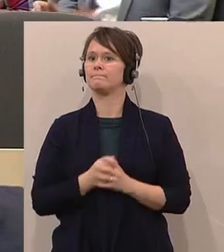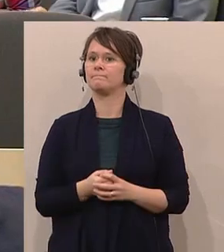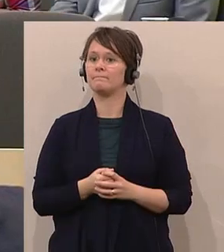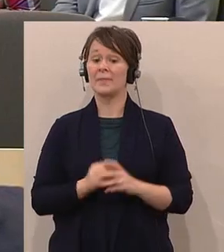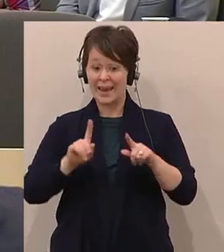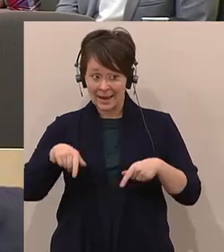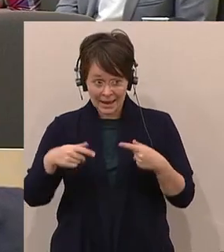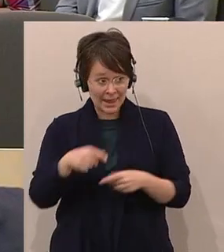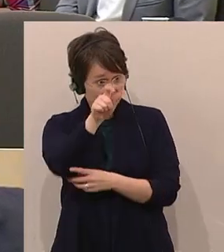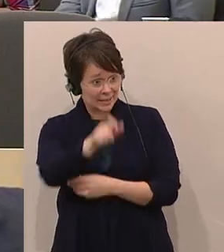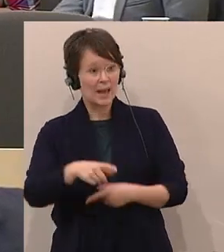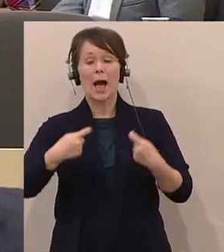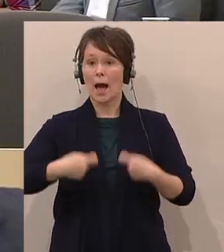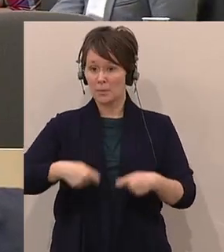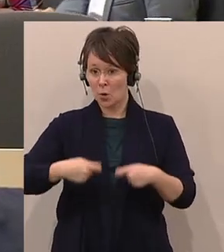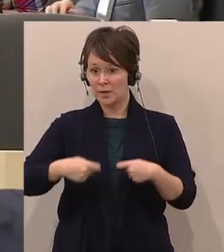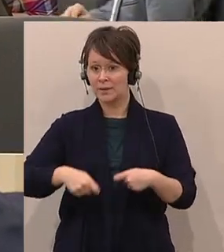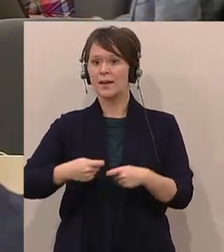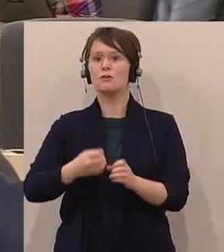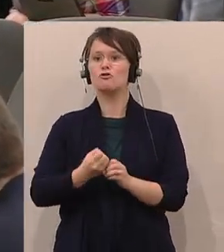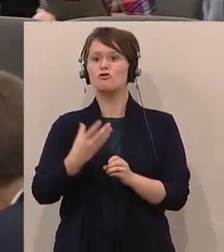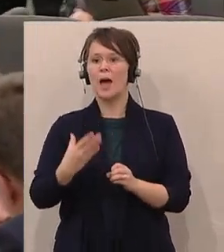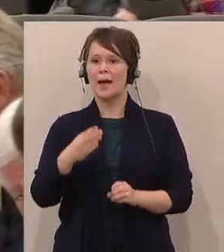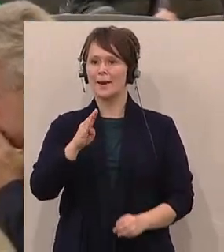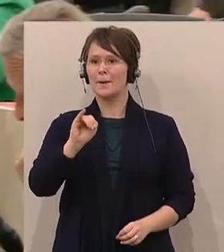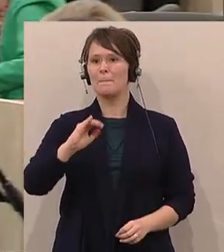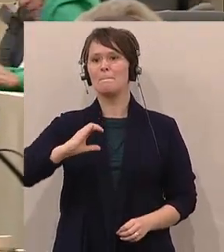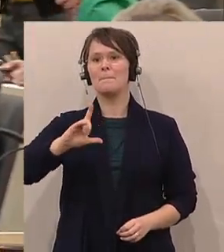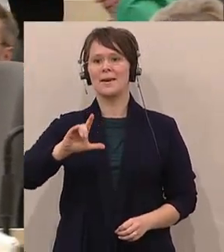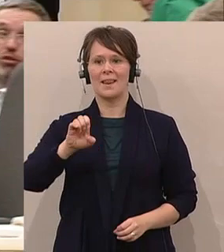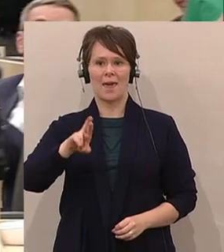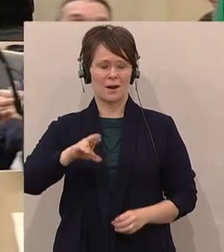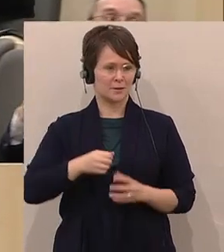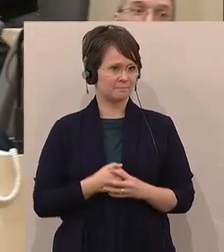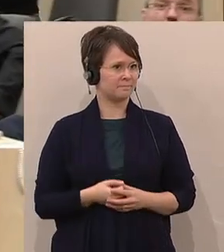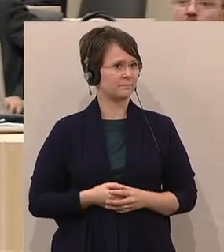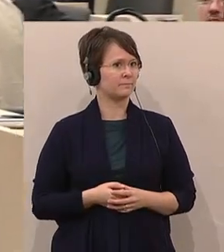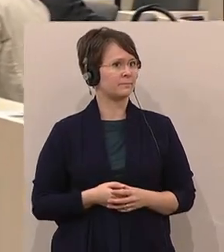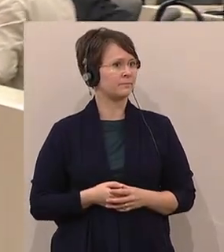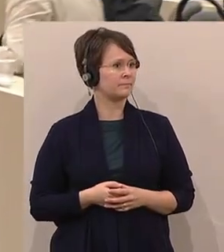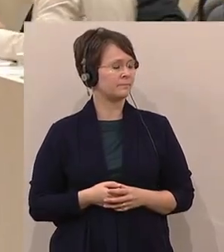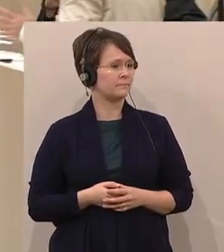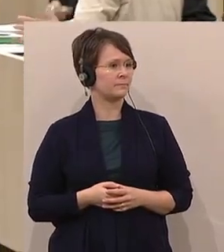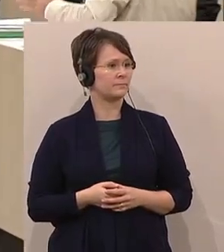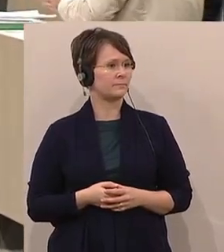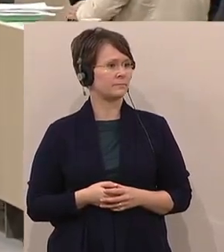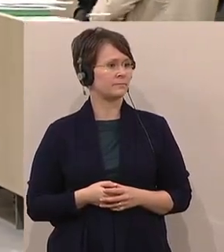Herr Abgeordneter Leopold Steinbichler. Leopold Steinbichler zum zweiten Mal innerhalb von einer Stunde.